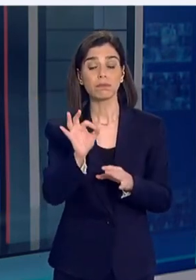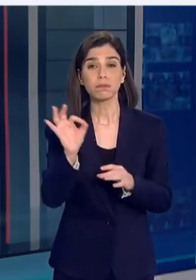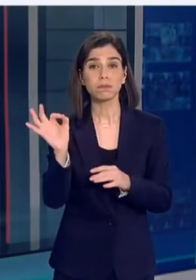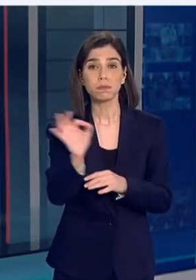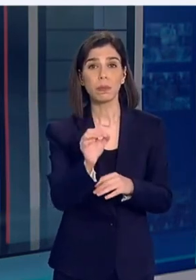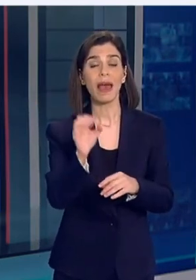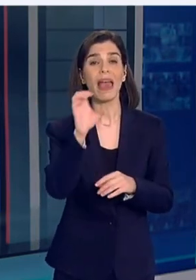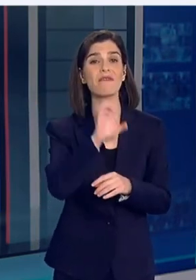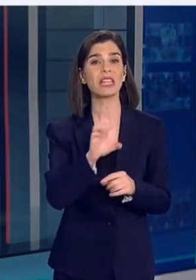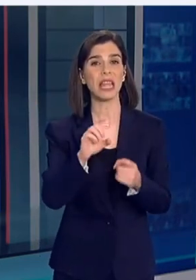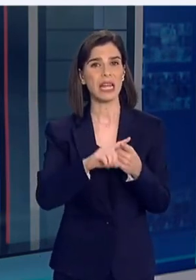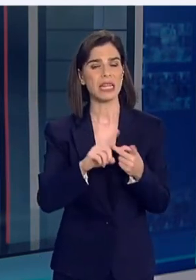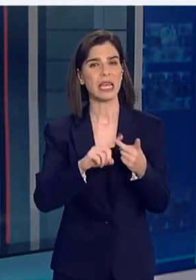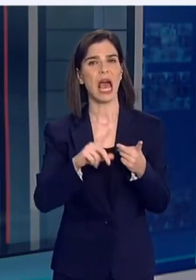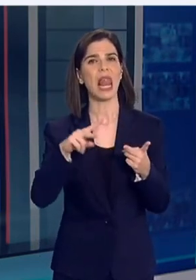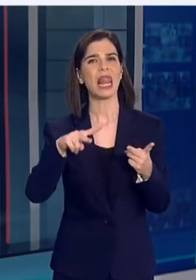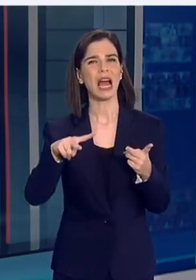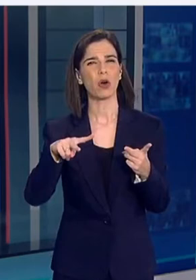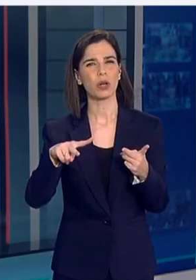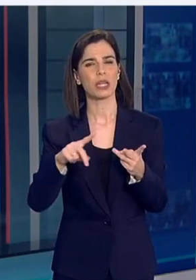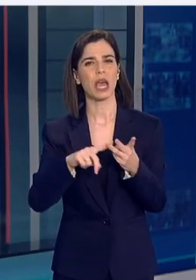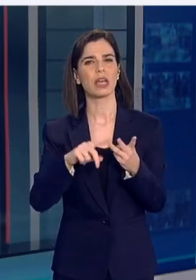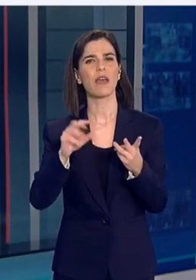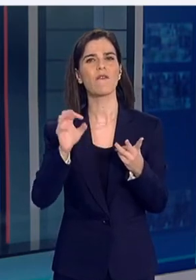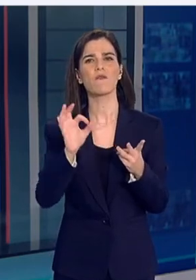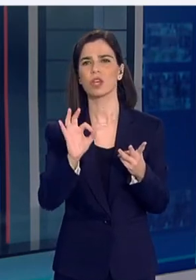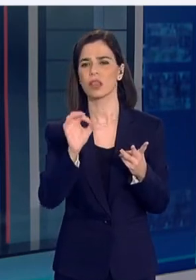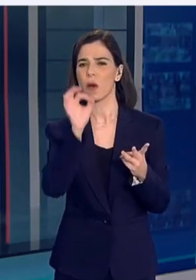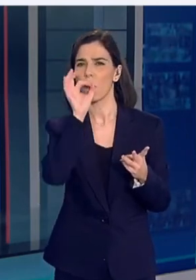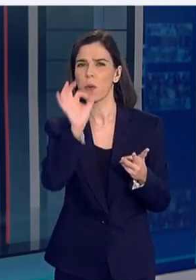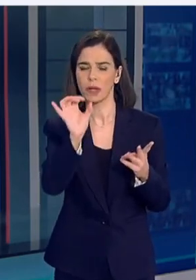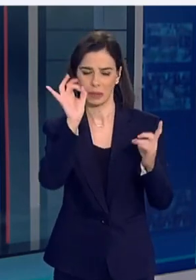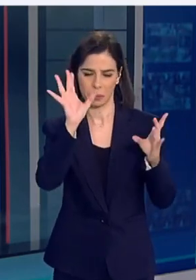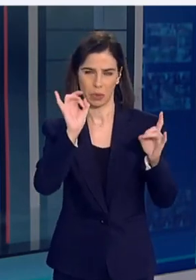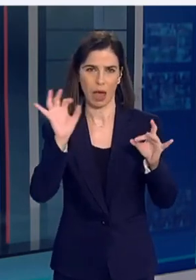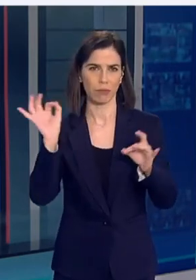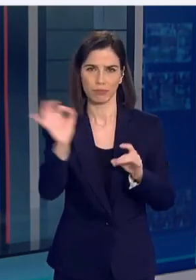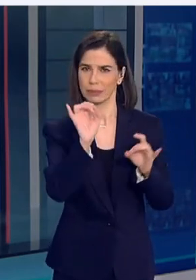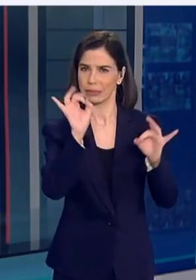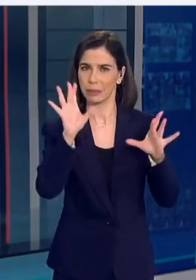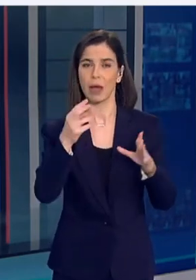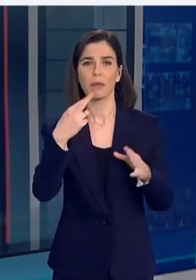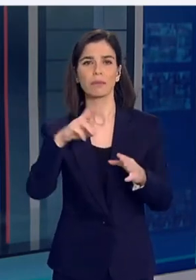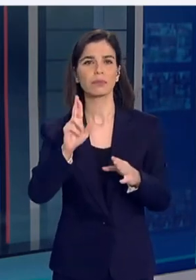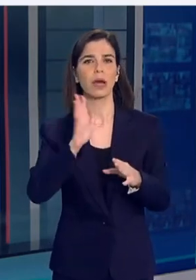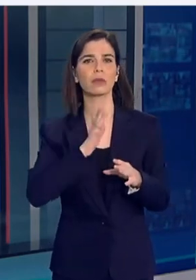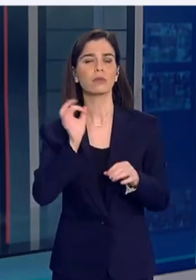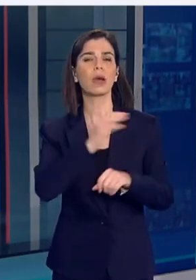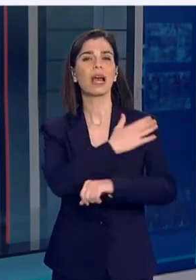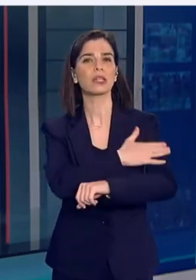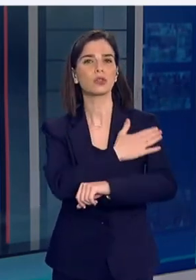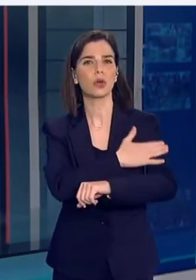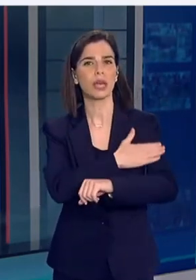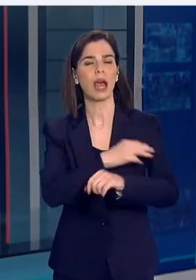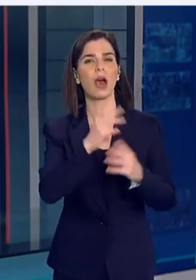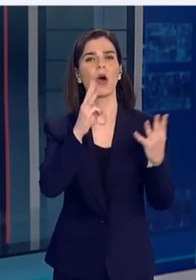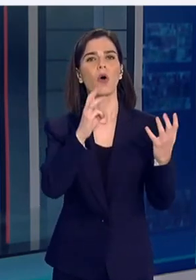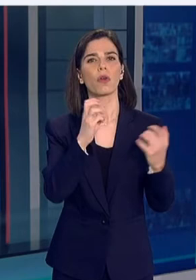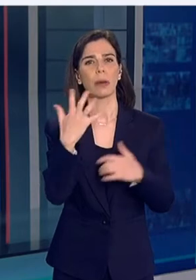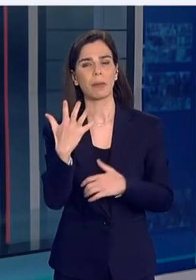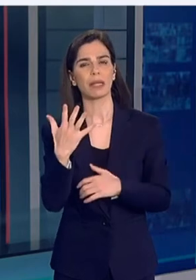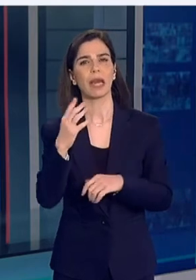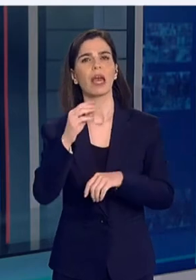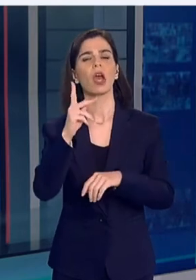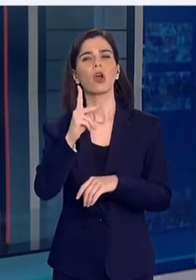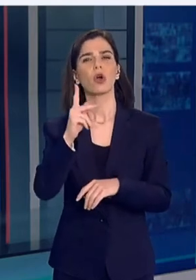υπήρχε στην Ευρυτανία, στη Λακωνία και στη Φωκίδα. Τα περισσότερα κρούσματα είχαν η Καστοριά, 85, η